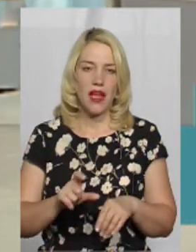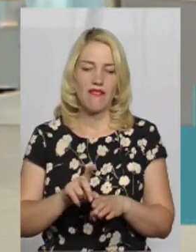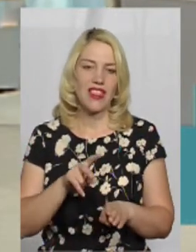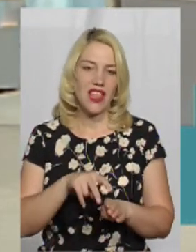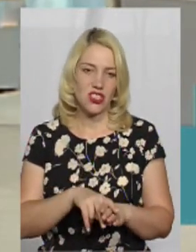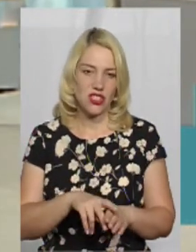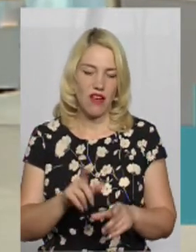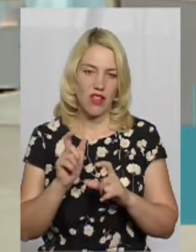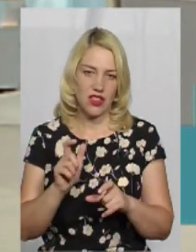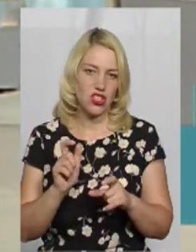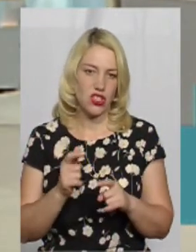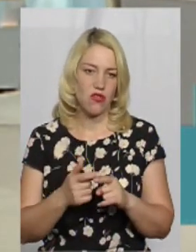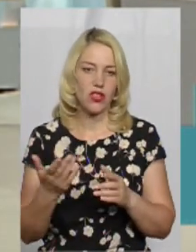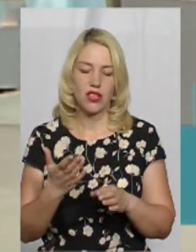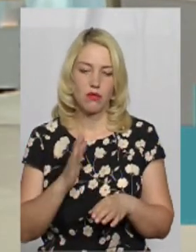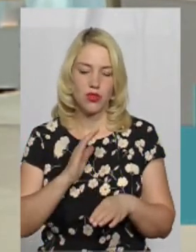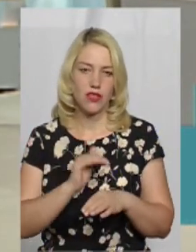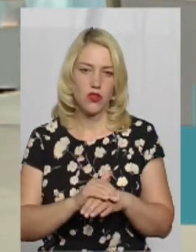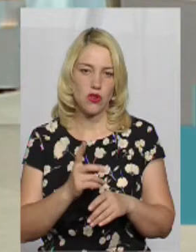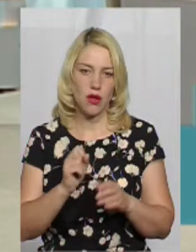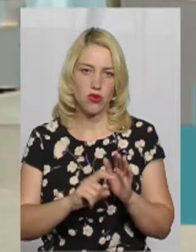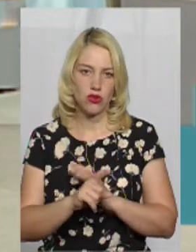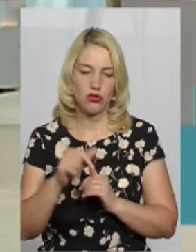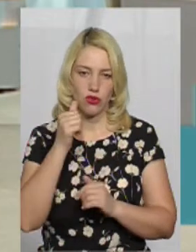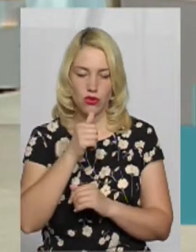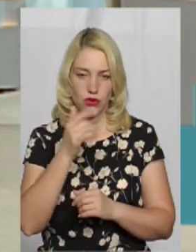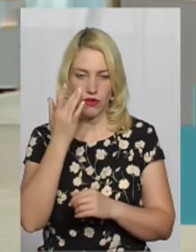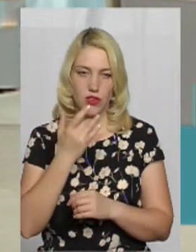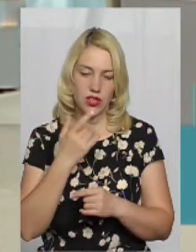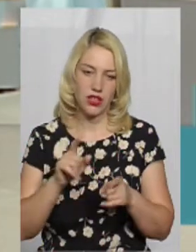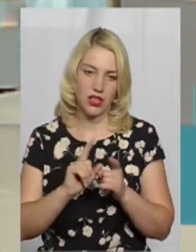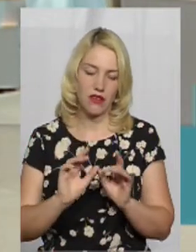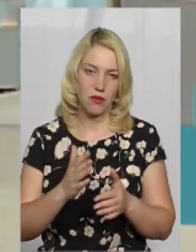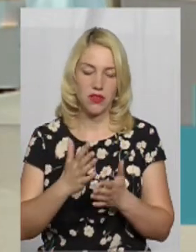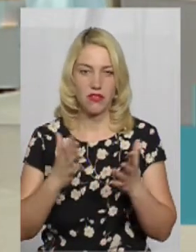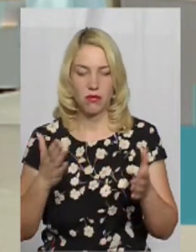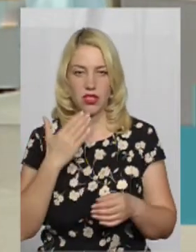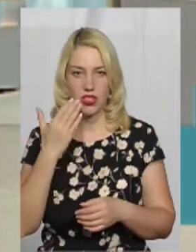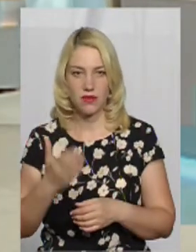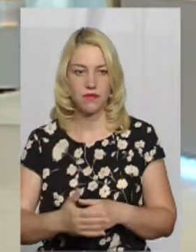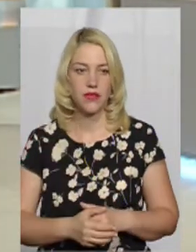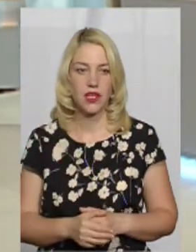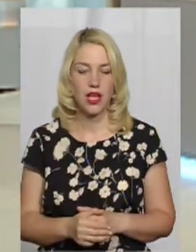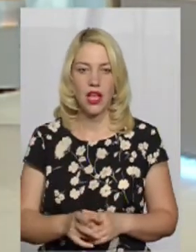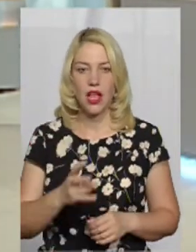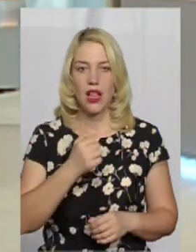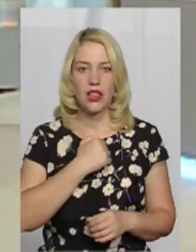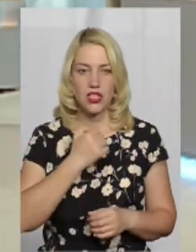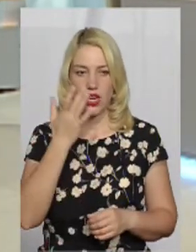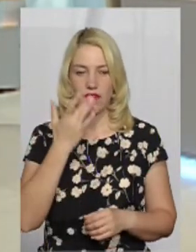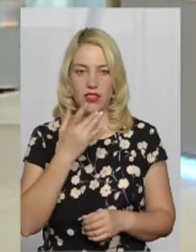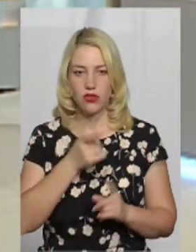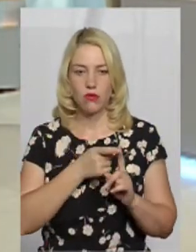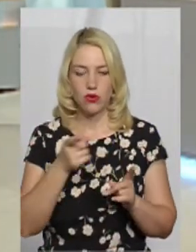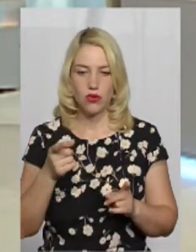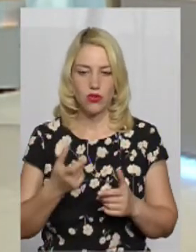зафіксовано з початку року. Влітку таких випадків більше? На жаль, в літню пору